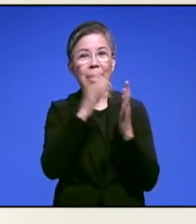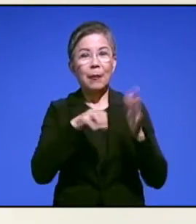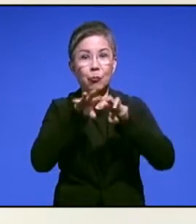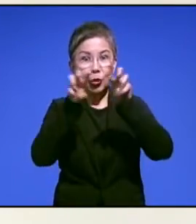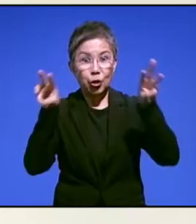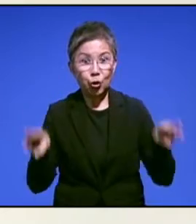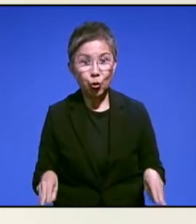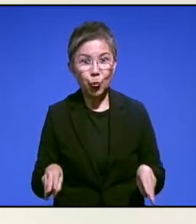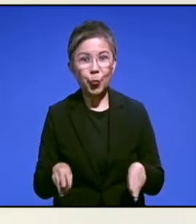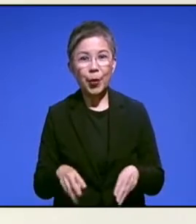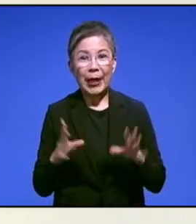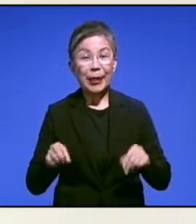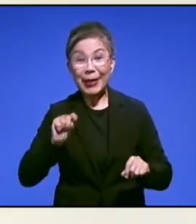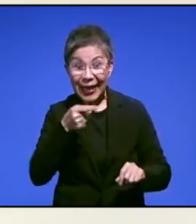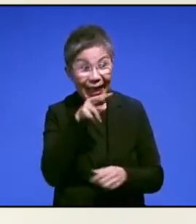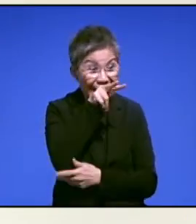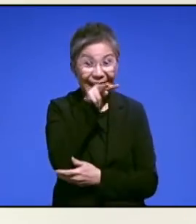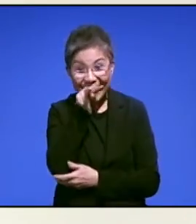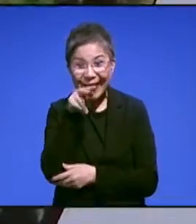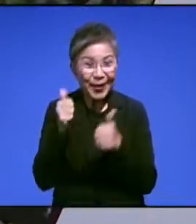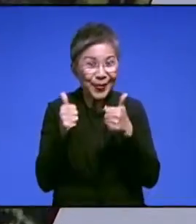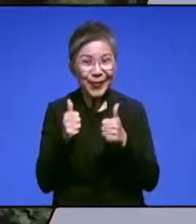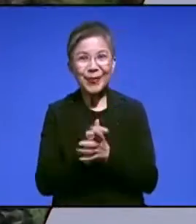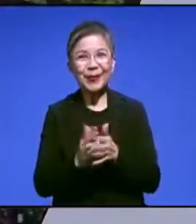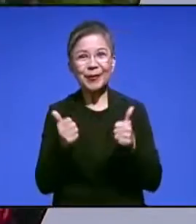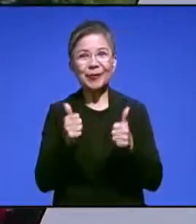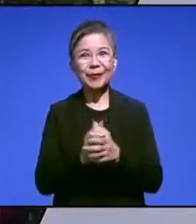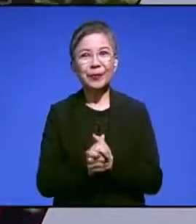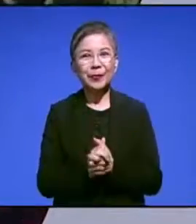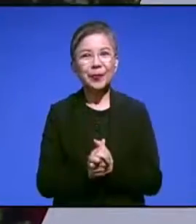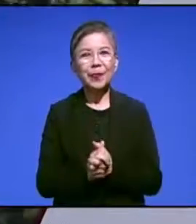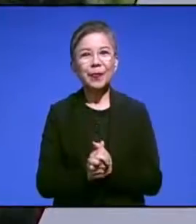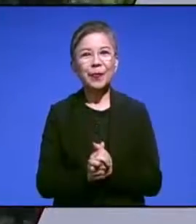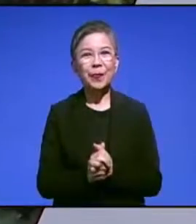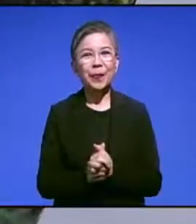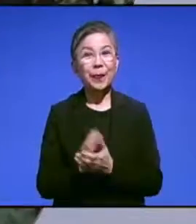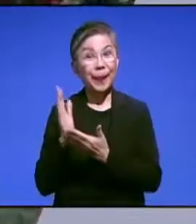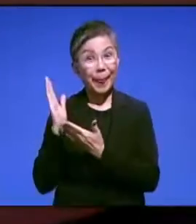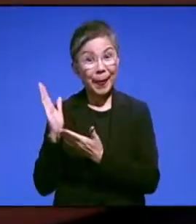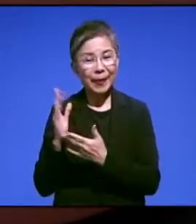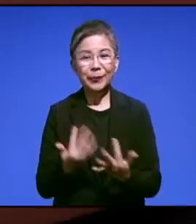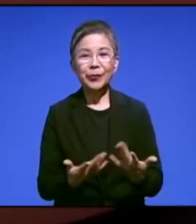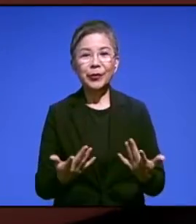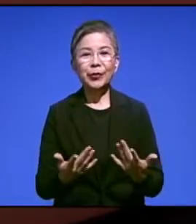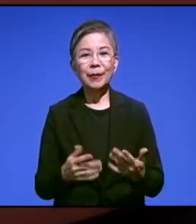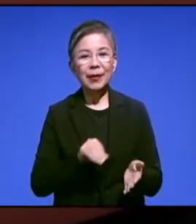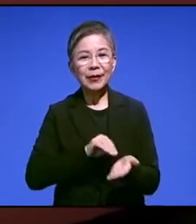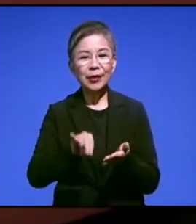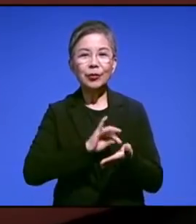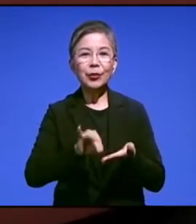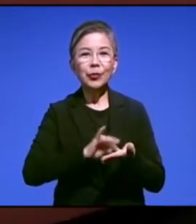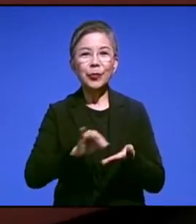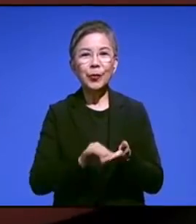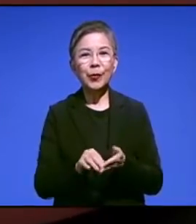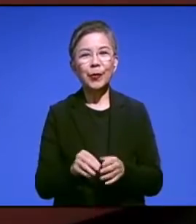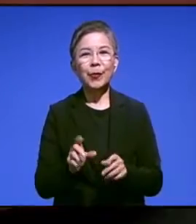kembali terekspos dan kita bisa kembali nikmati. Untuk menikmati hiburan ini, masyarakat bisa mengunjungi situs web